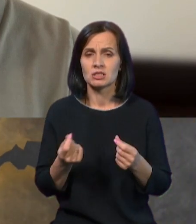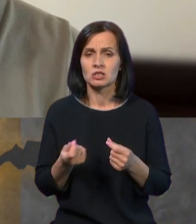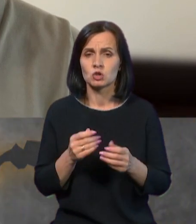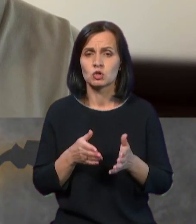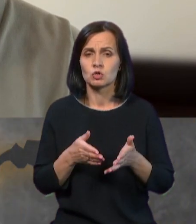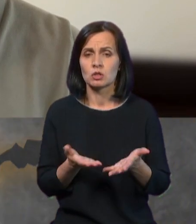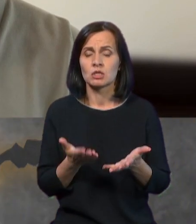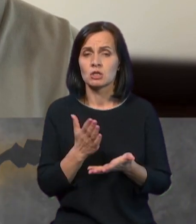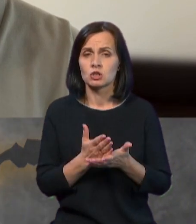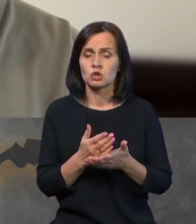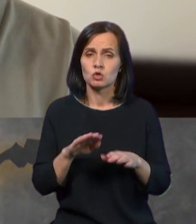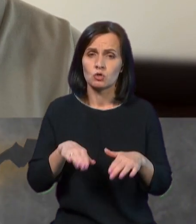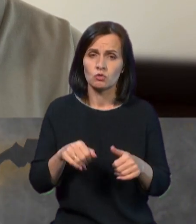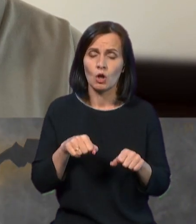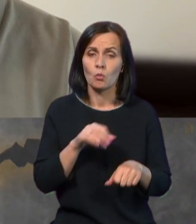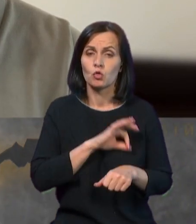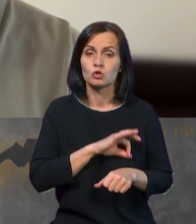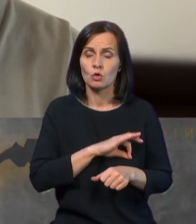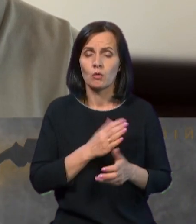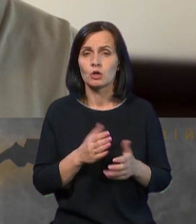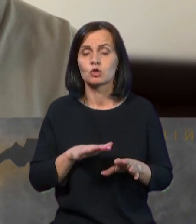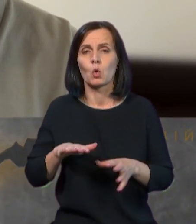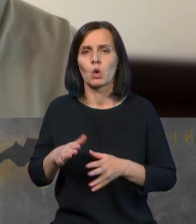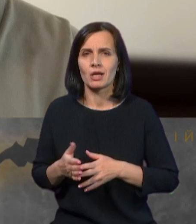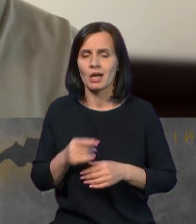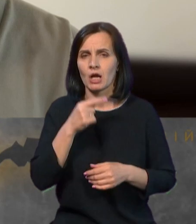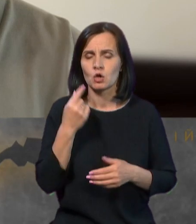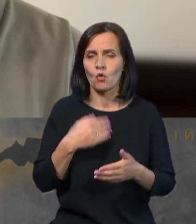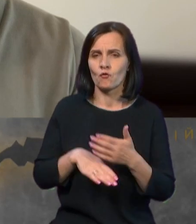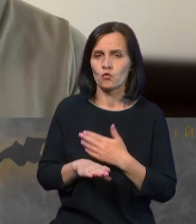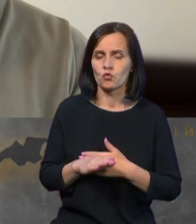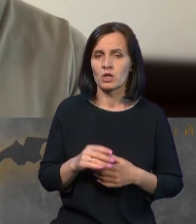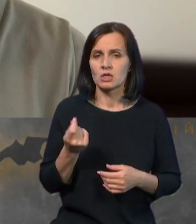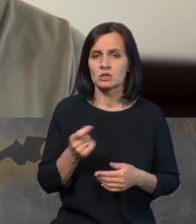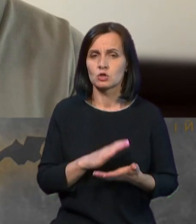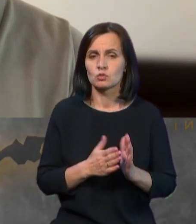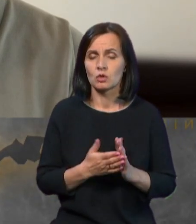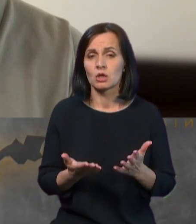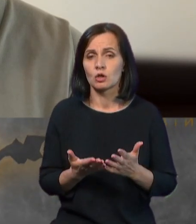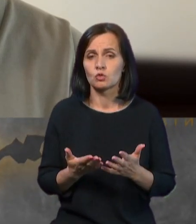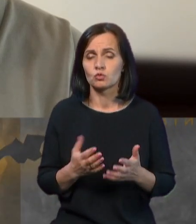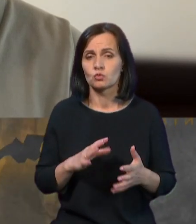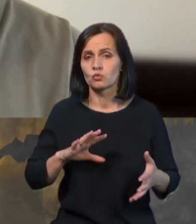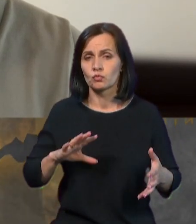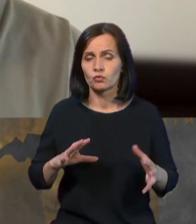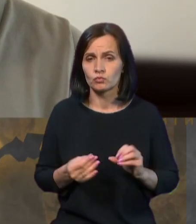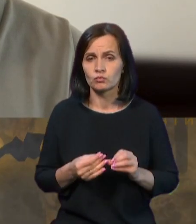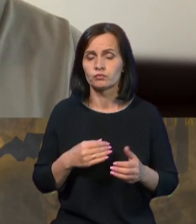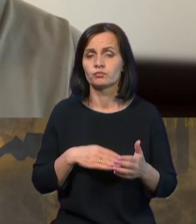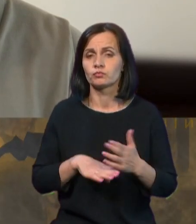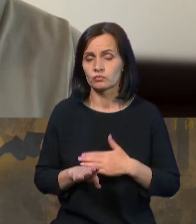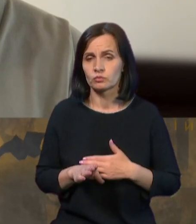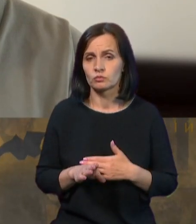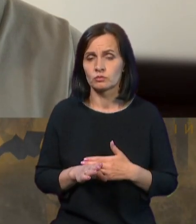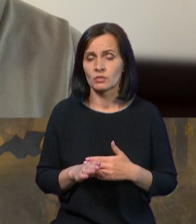ще варіанти можемо використати, якщо раптом Росія виходить з зернової угоди, і якщо вона зрештою виходить? Наскільки